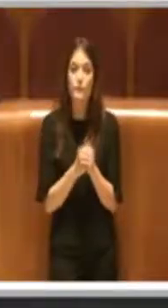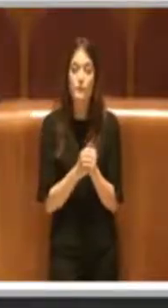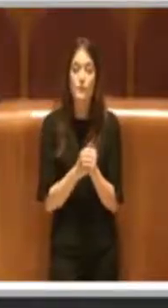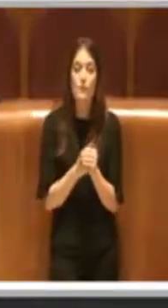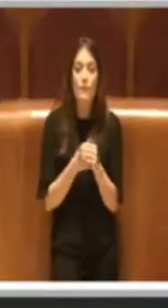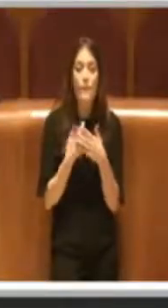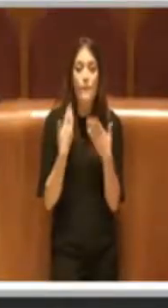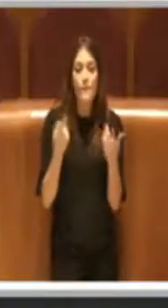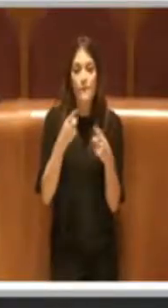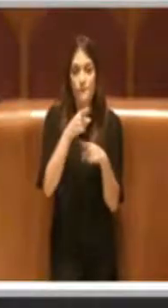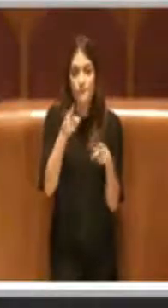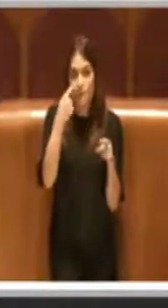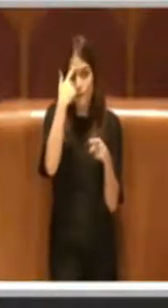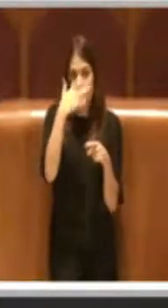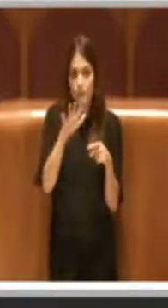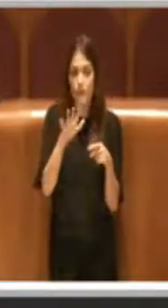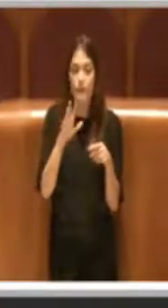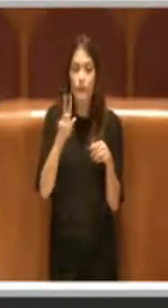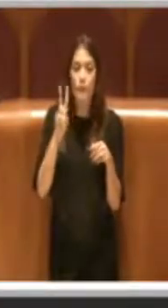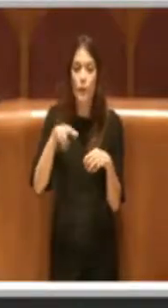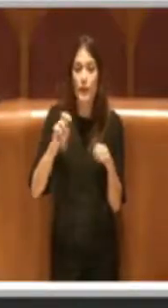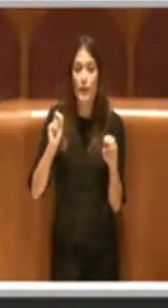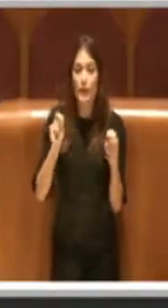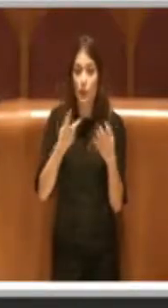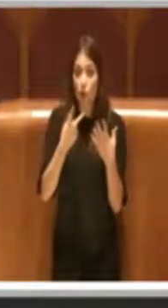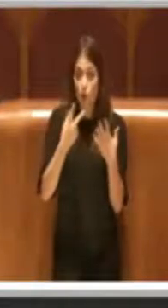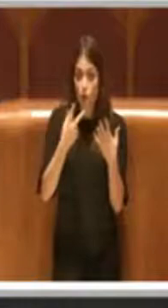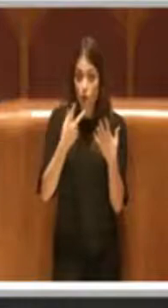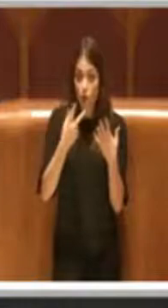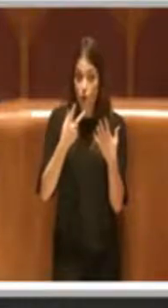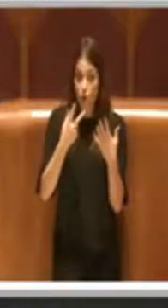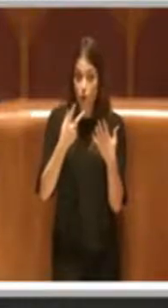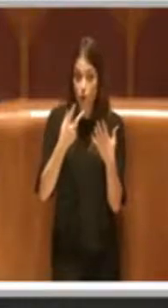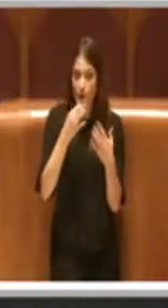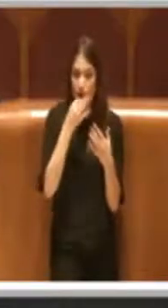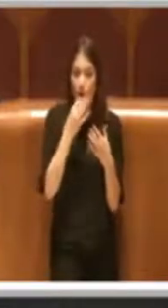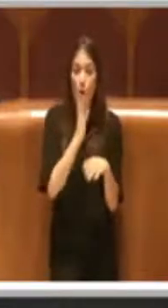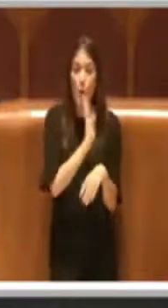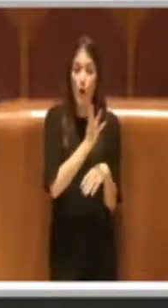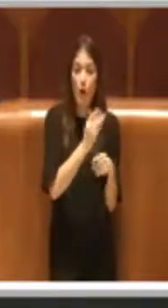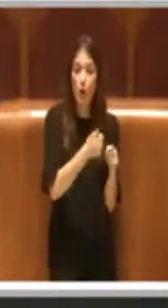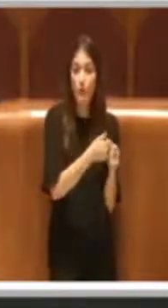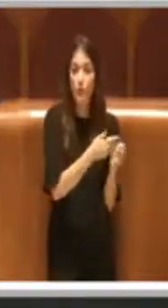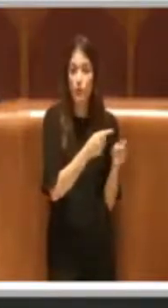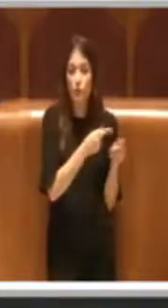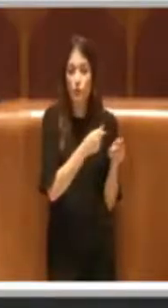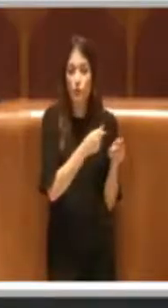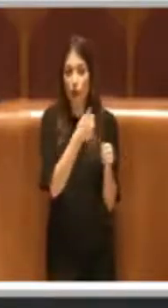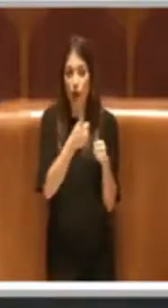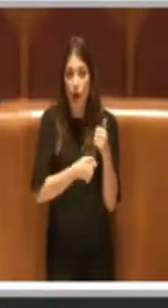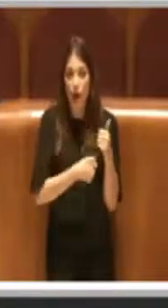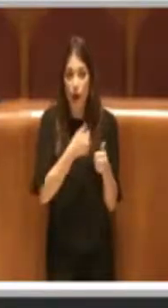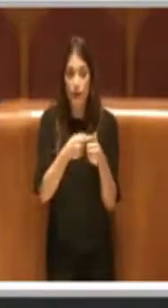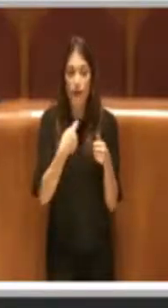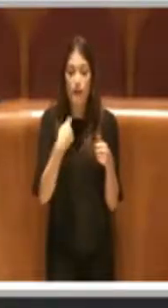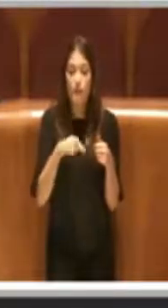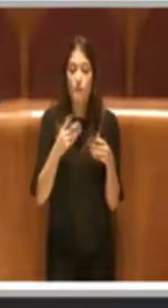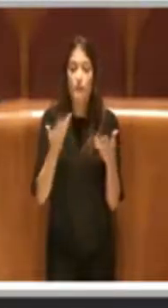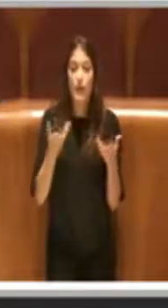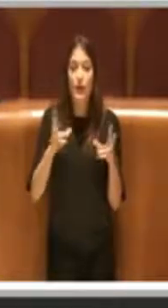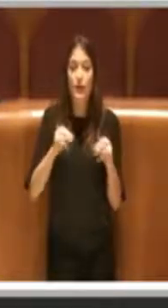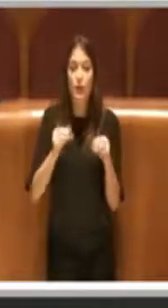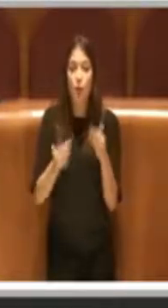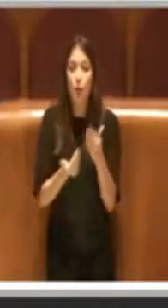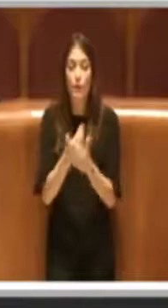Come sapete nel 2018, dopo ben 14 anni, stato rinnovato il regolamento per la mobilità delle persone con disabilità,